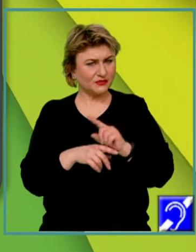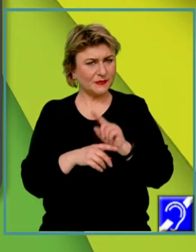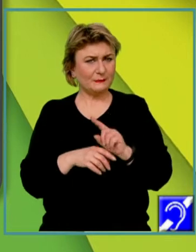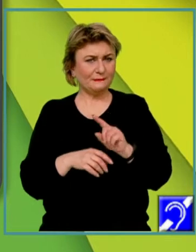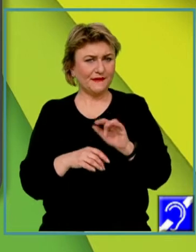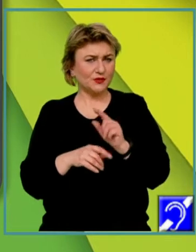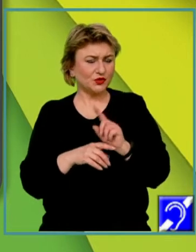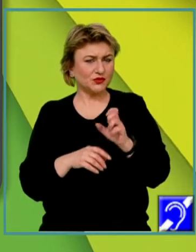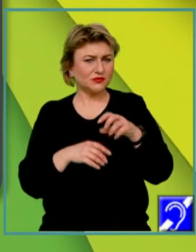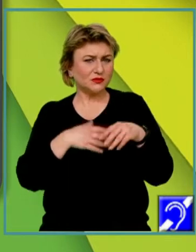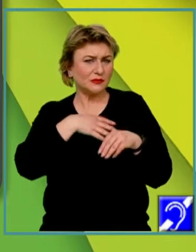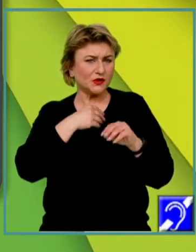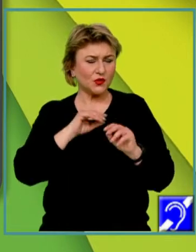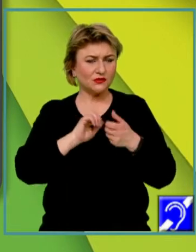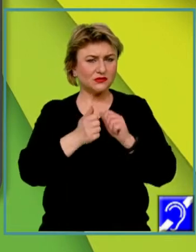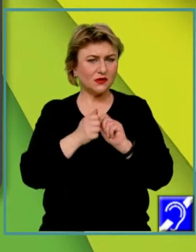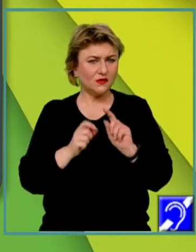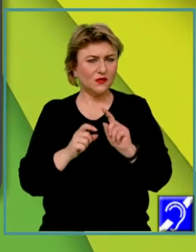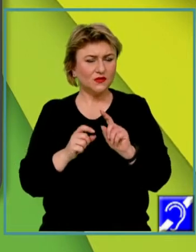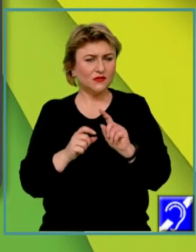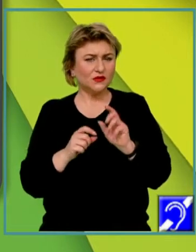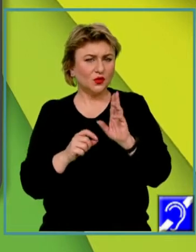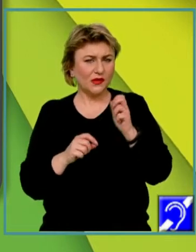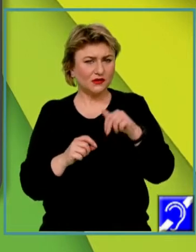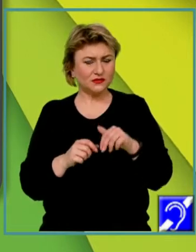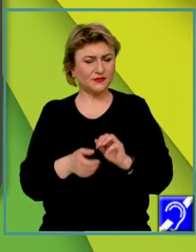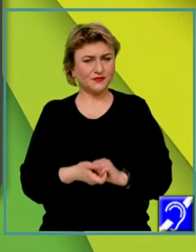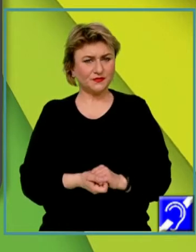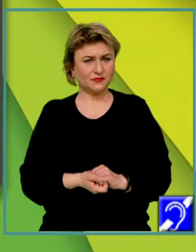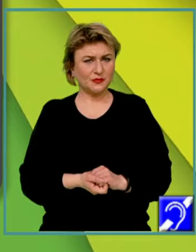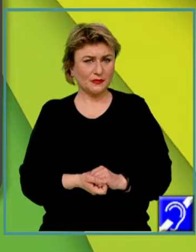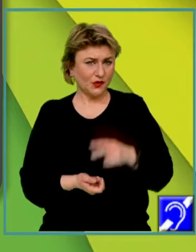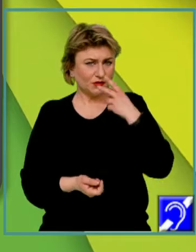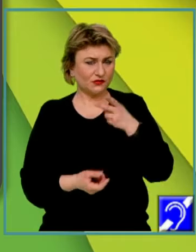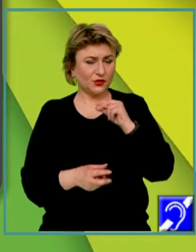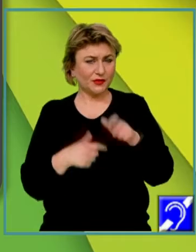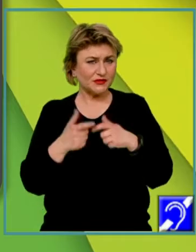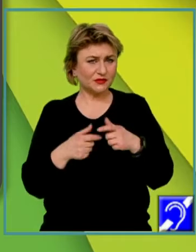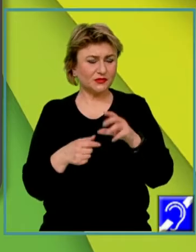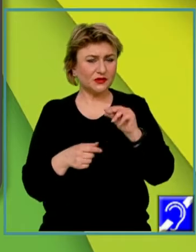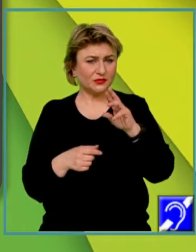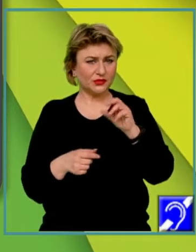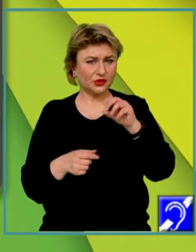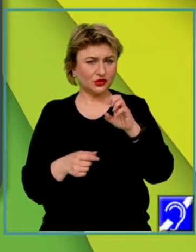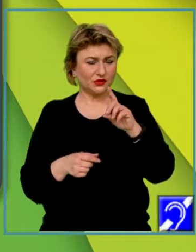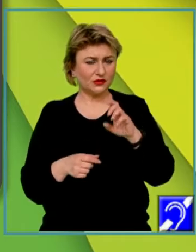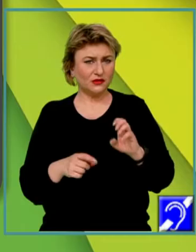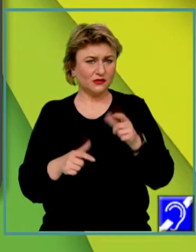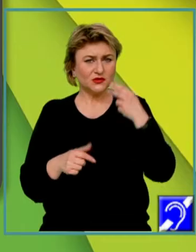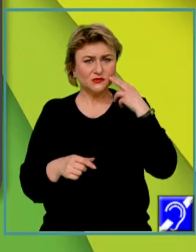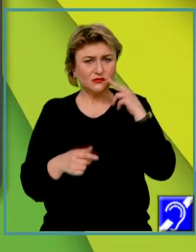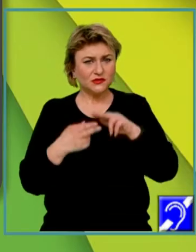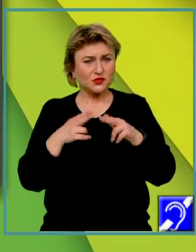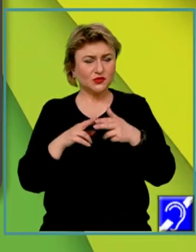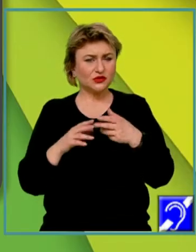producției spirituale, dar și în cadrul altor acțiuni umane. Iată că vorbim despre procede. Trebuie să cunoaștem și ce